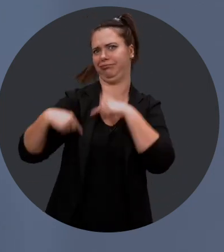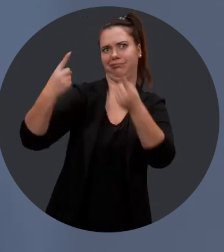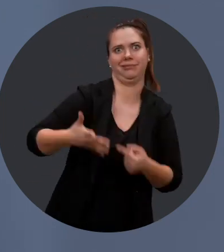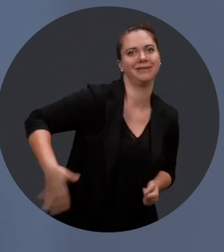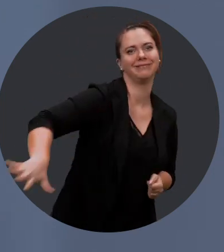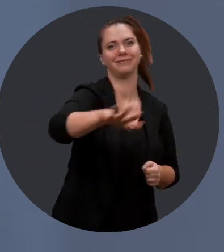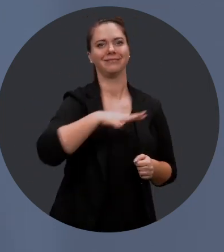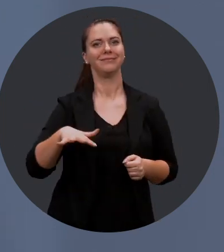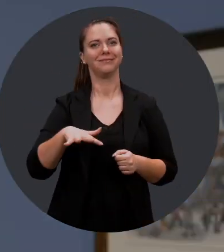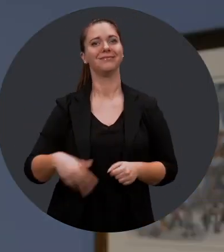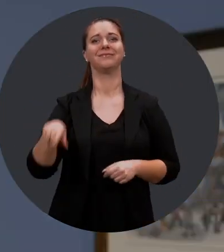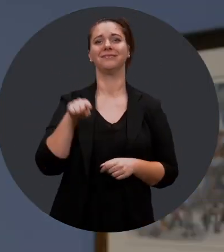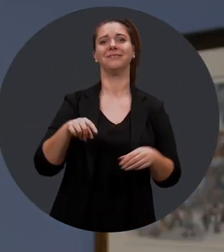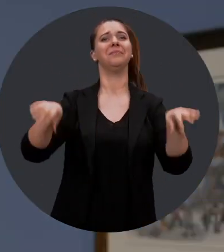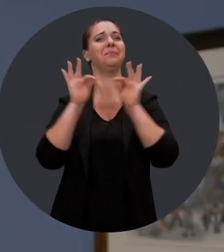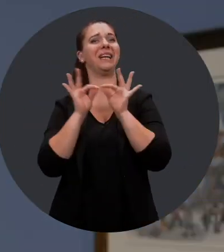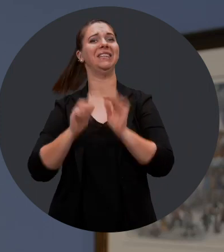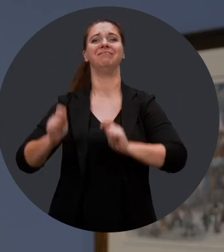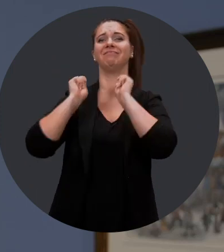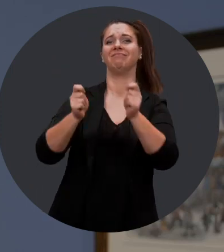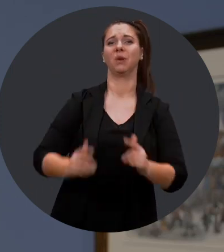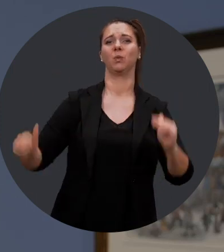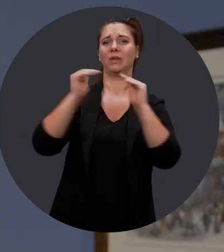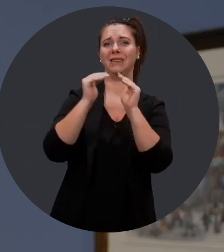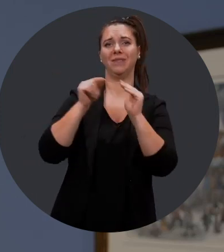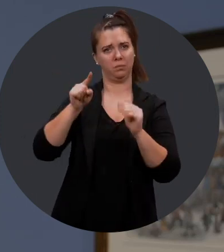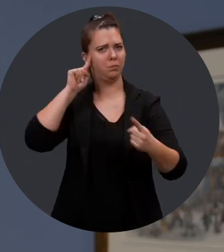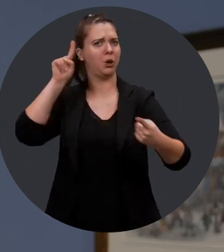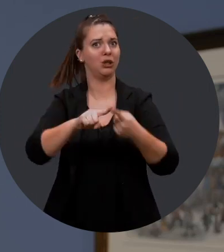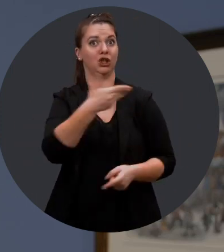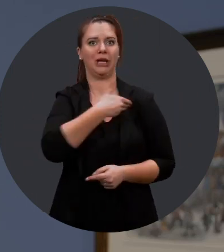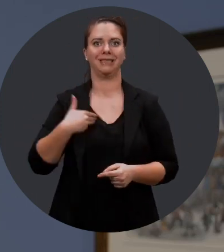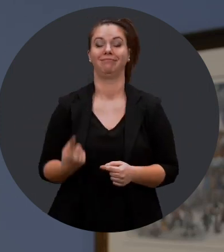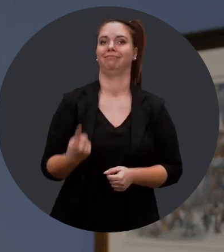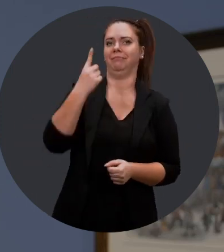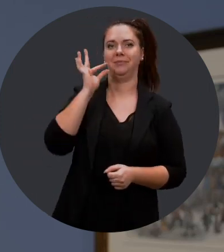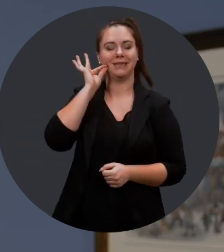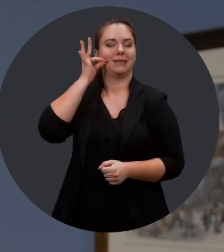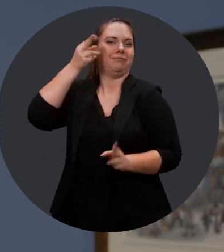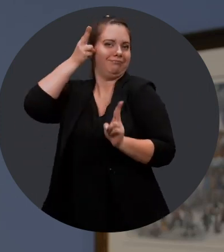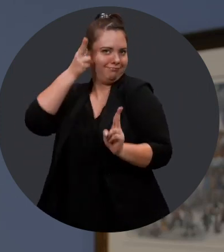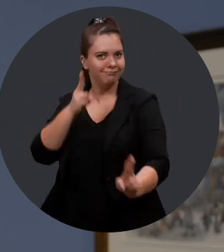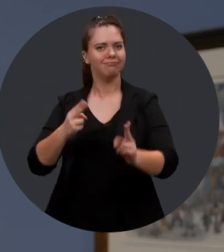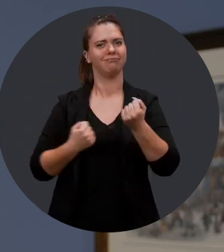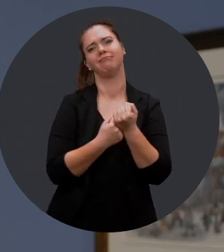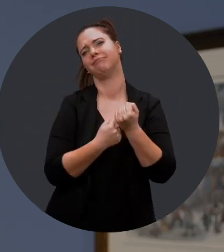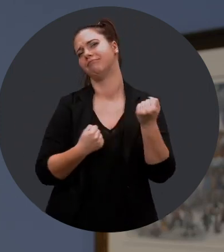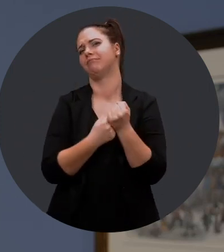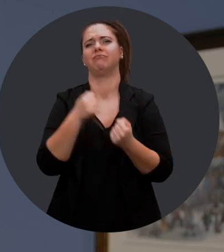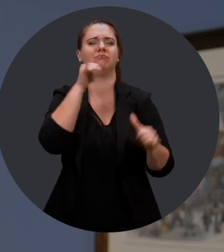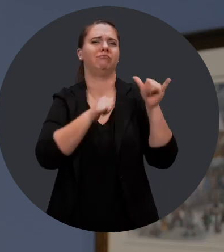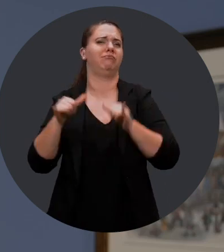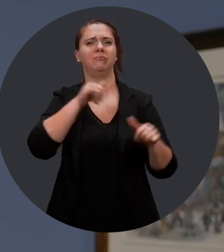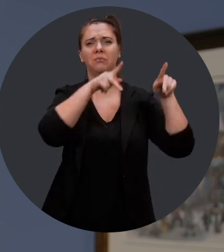qui nous entourent. Le prix à part entière, c'est justement une occasion unique de reconnaître l'apport inestimable de